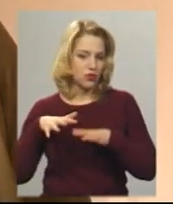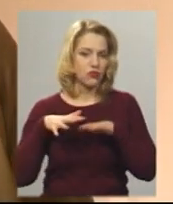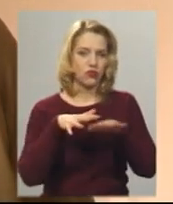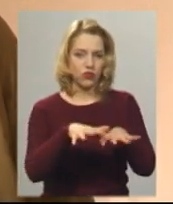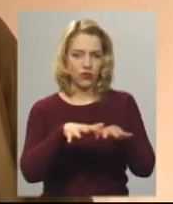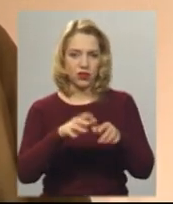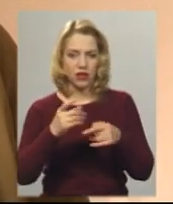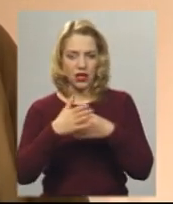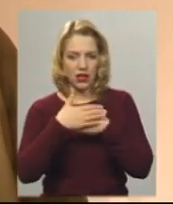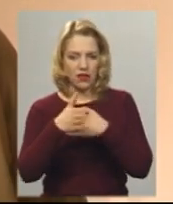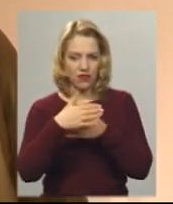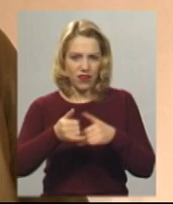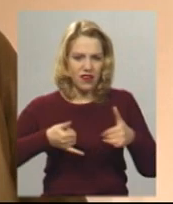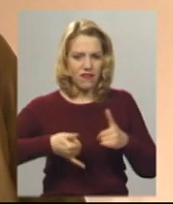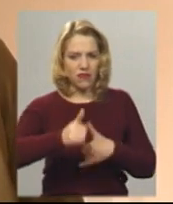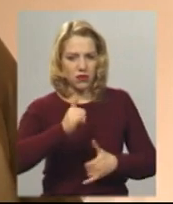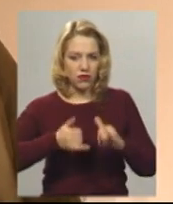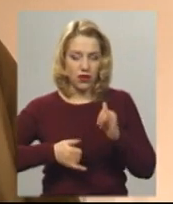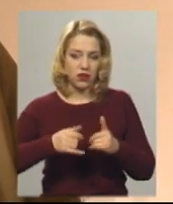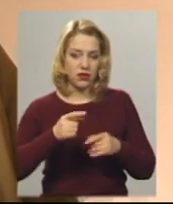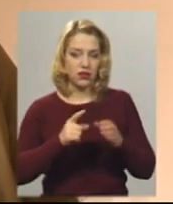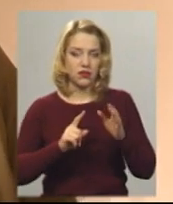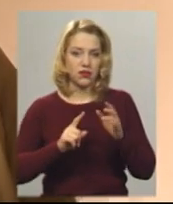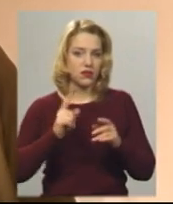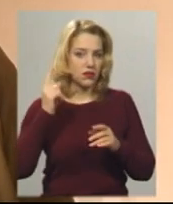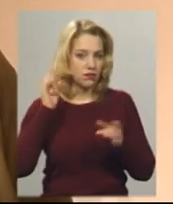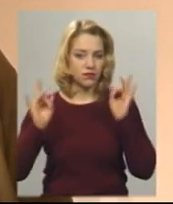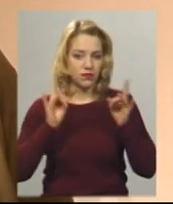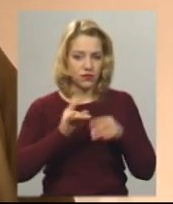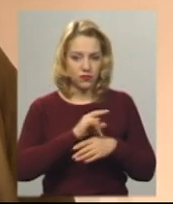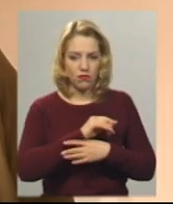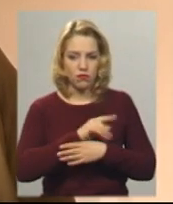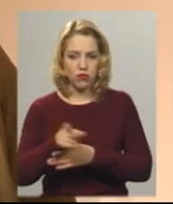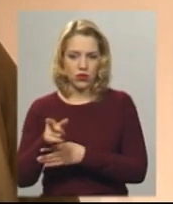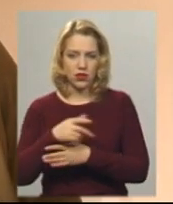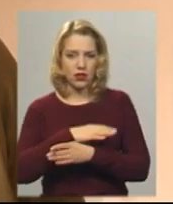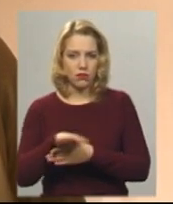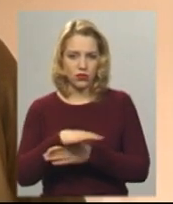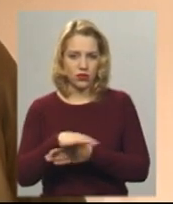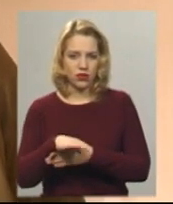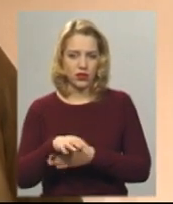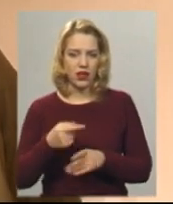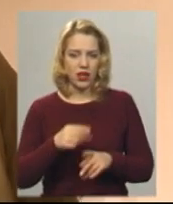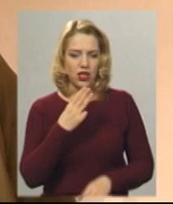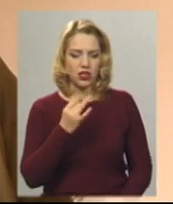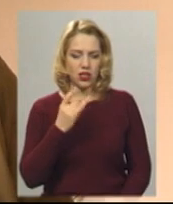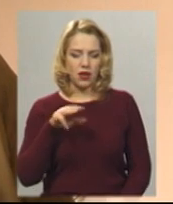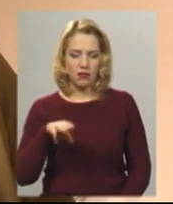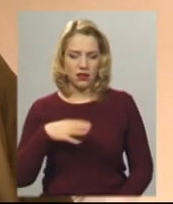вибивати двері, то пролумали, постріли, от і Людмила Шеревен загинула,